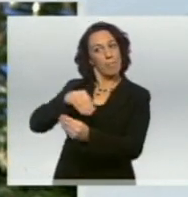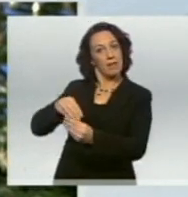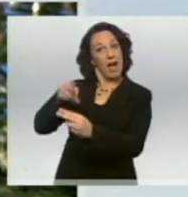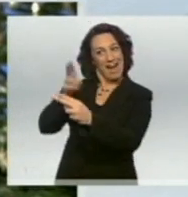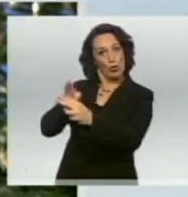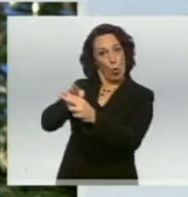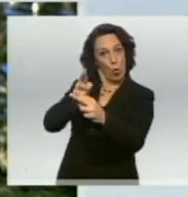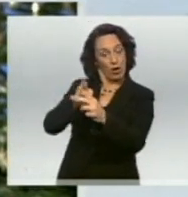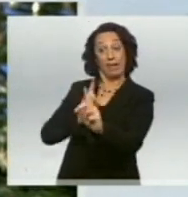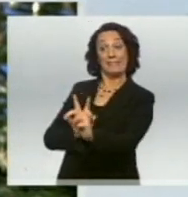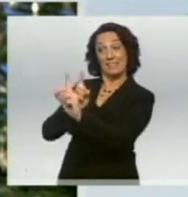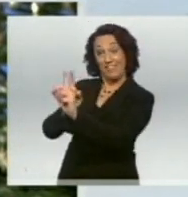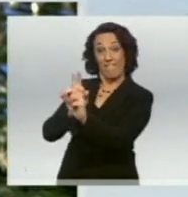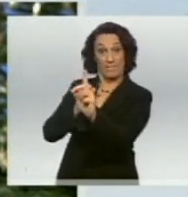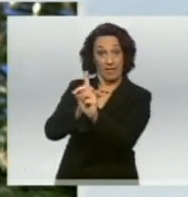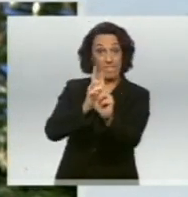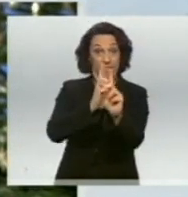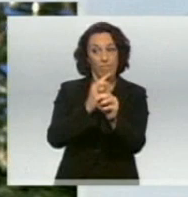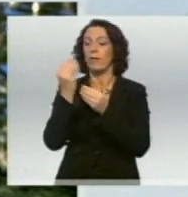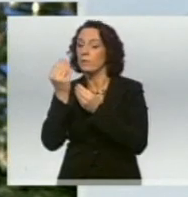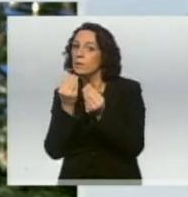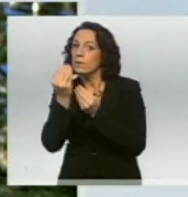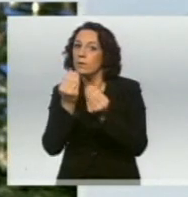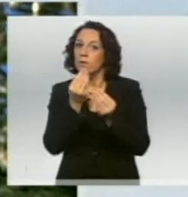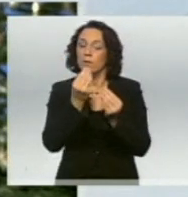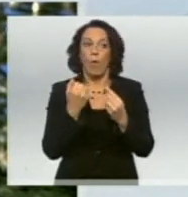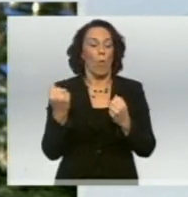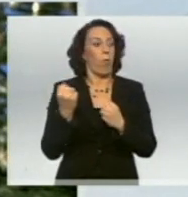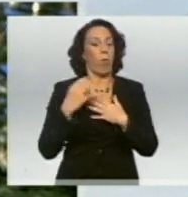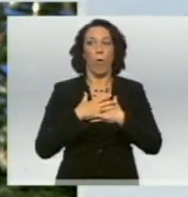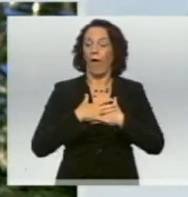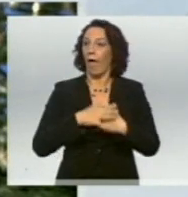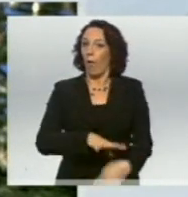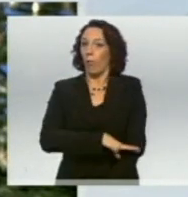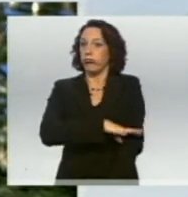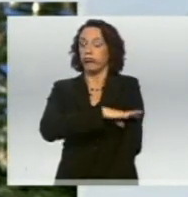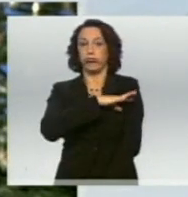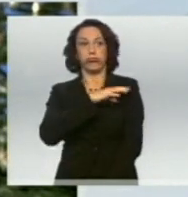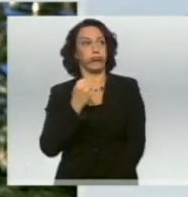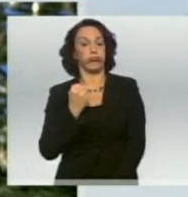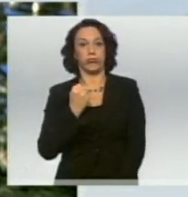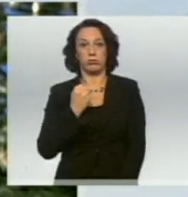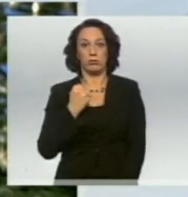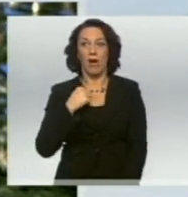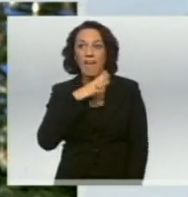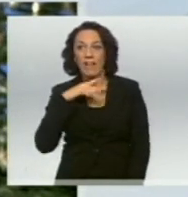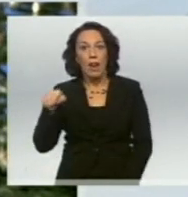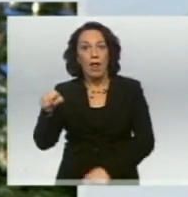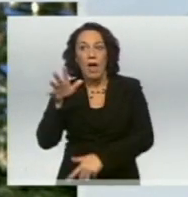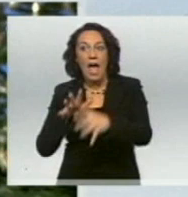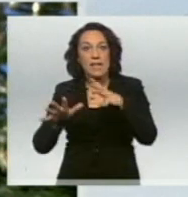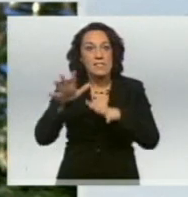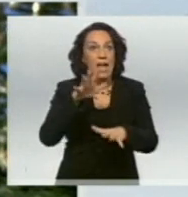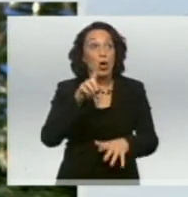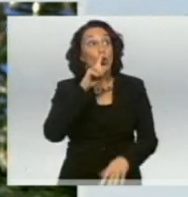Die Gespräche mit ihnen haben mich tief bewegt. Viele haben erzählt, dass sie nicht nur